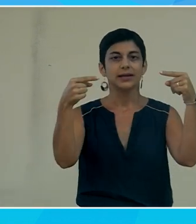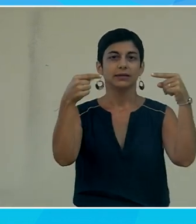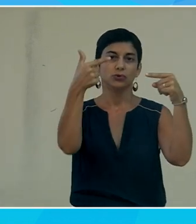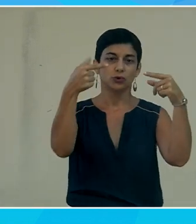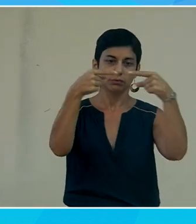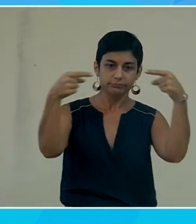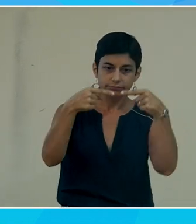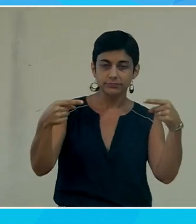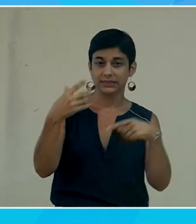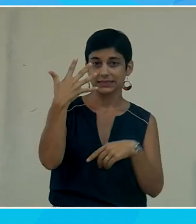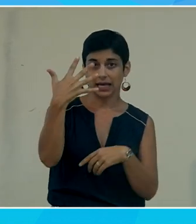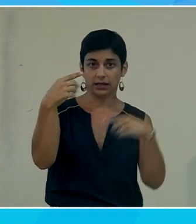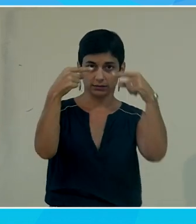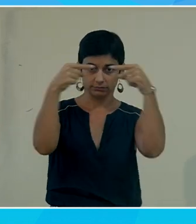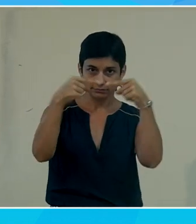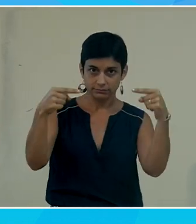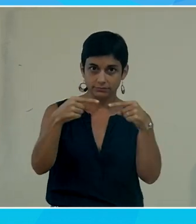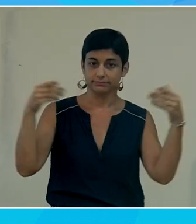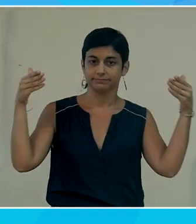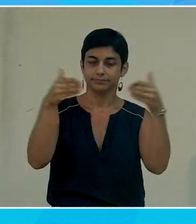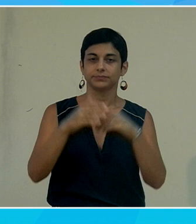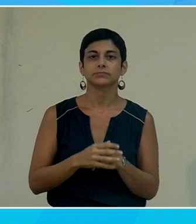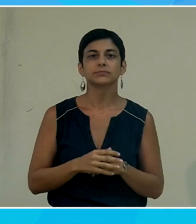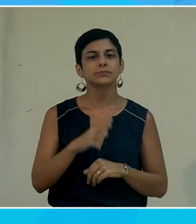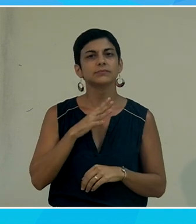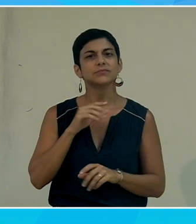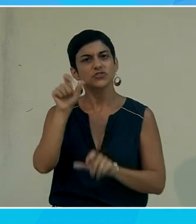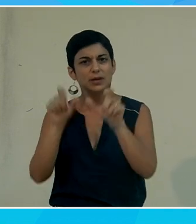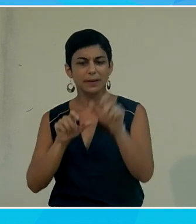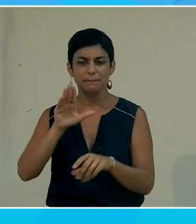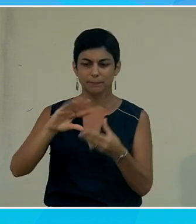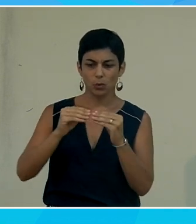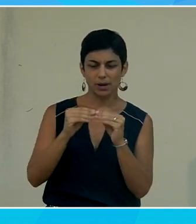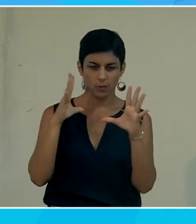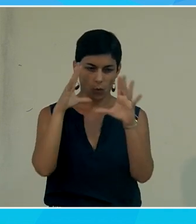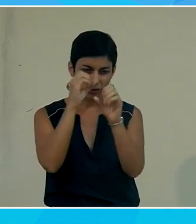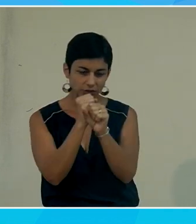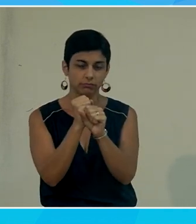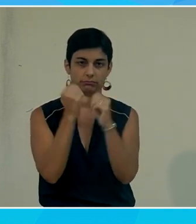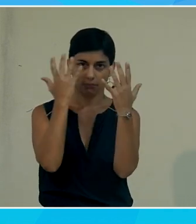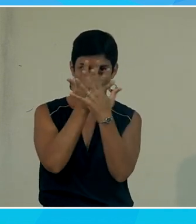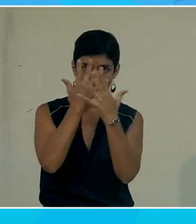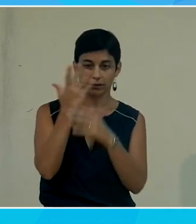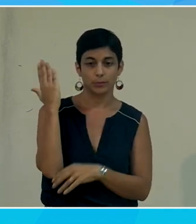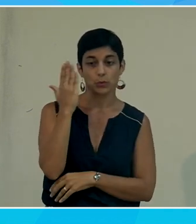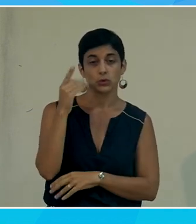soit sur cinq lignes alors il a des gens qui ont des déficits de concentration et qui ont besoin de ce type de fonctionnalité